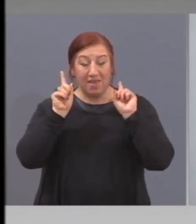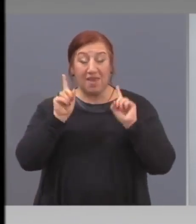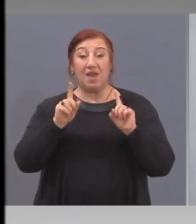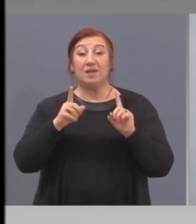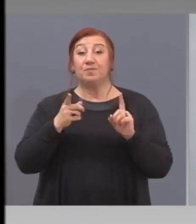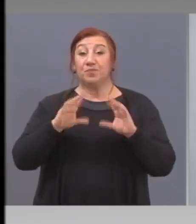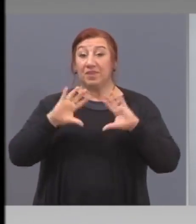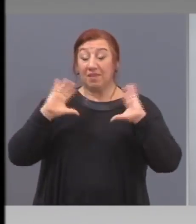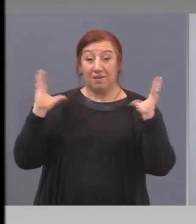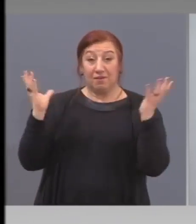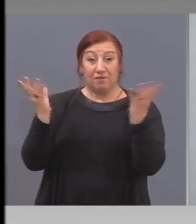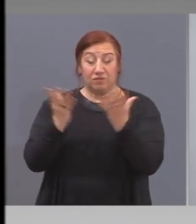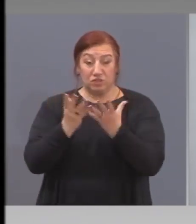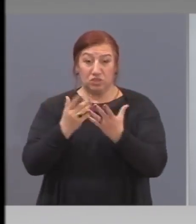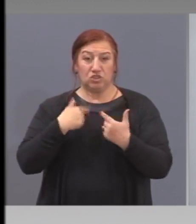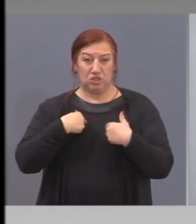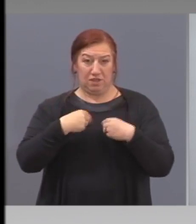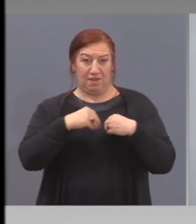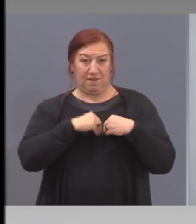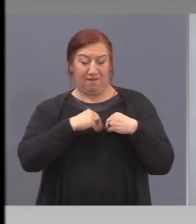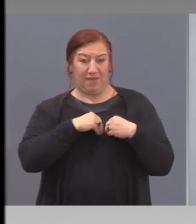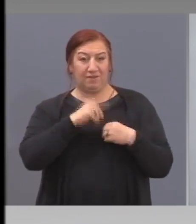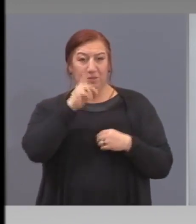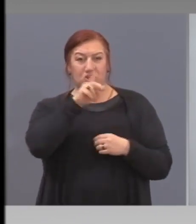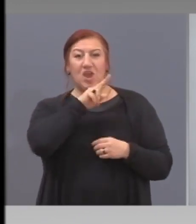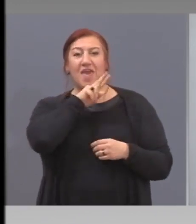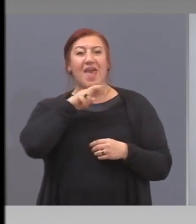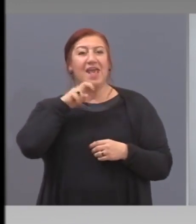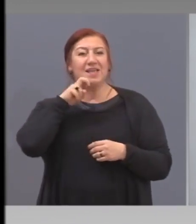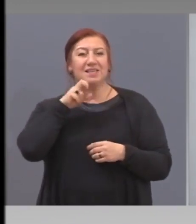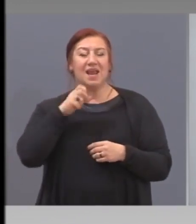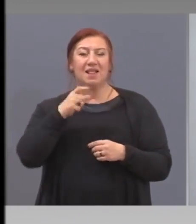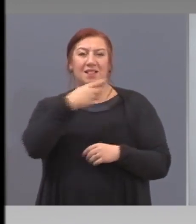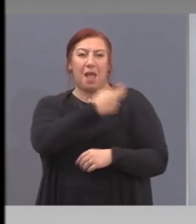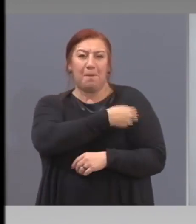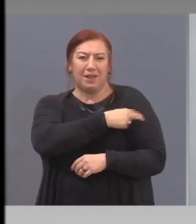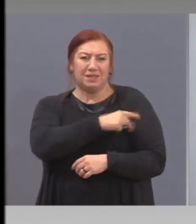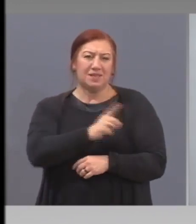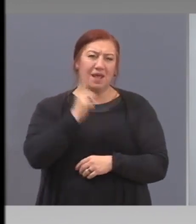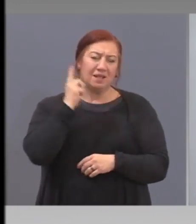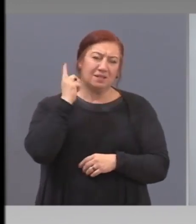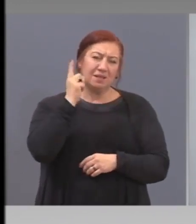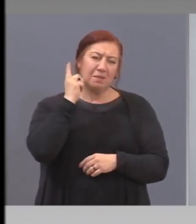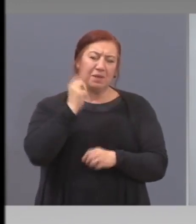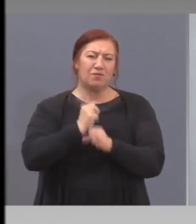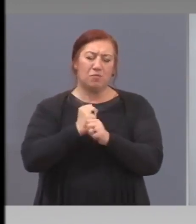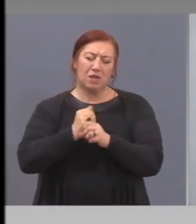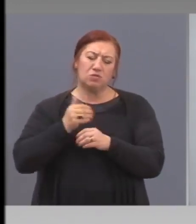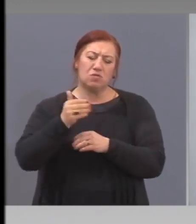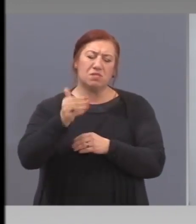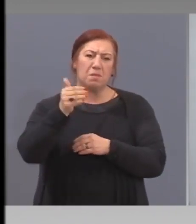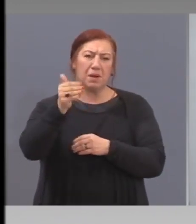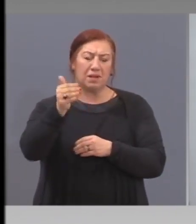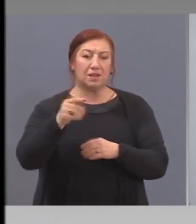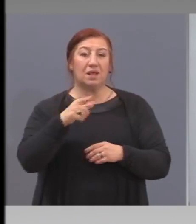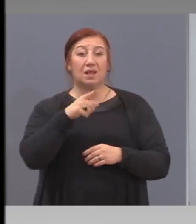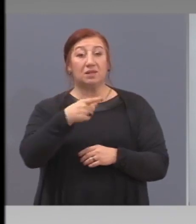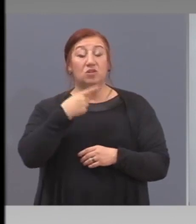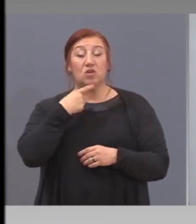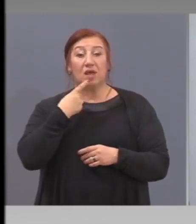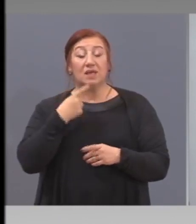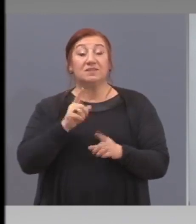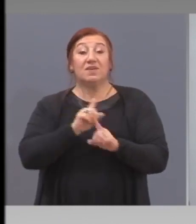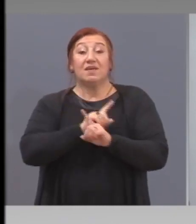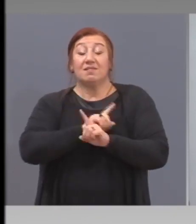сме убедени, че израелската медицина е напреднала медицина. И той каза, няма